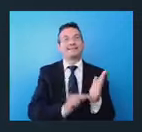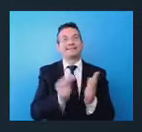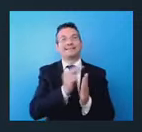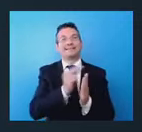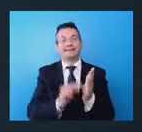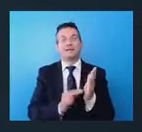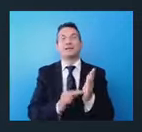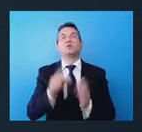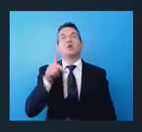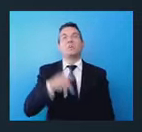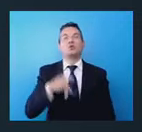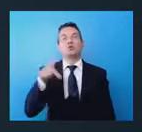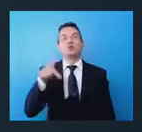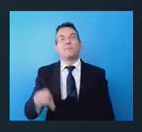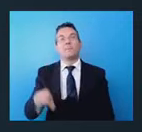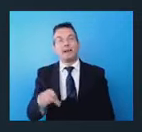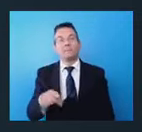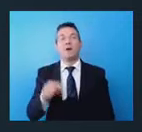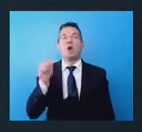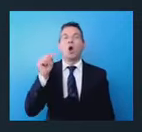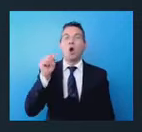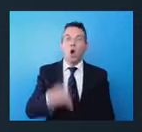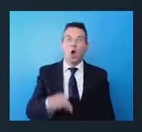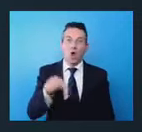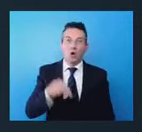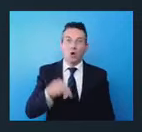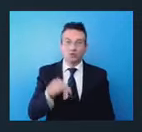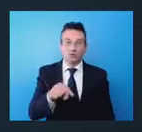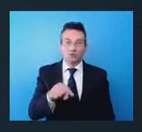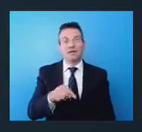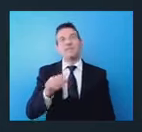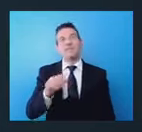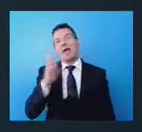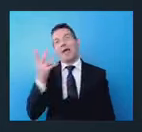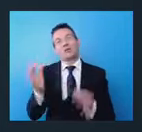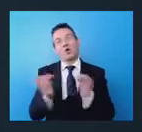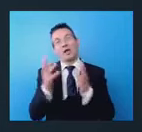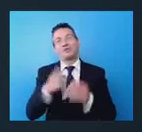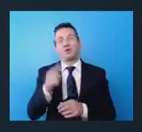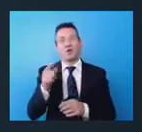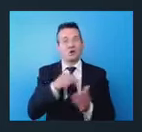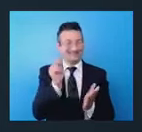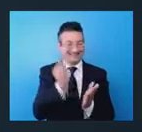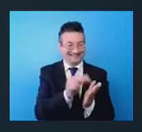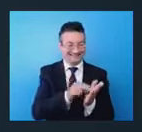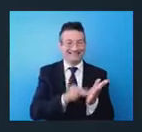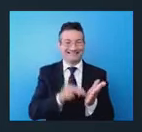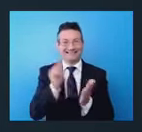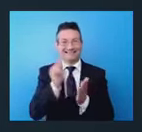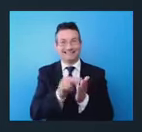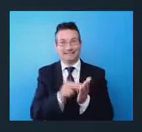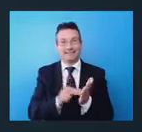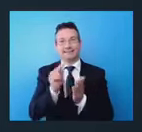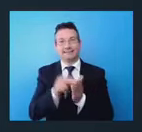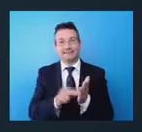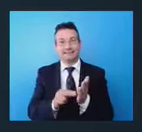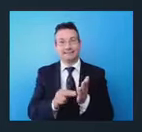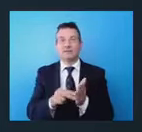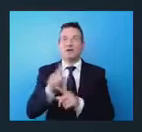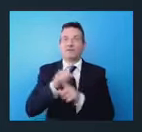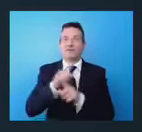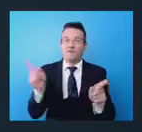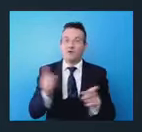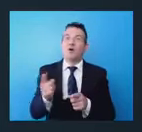paper, che oggi più che in altre occasioni hanno preso appunti su tutto quello che avete detto